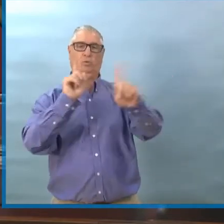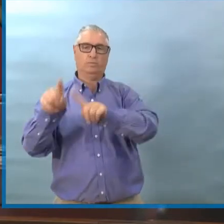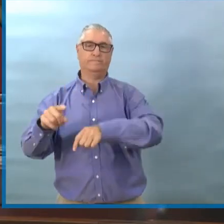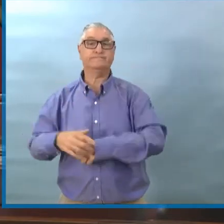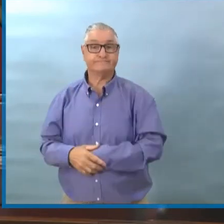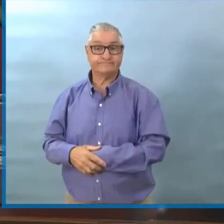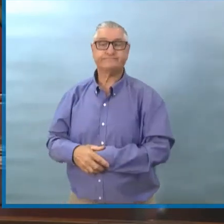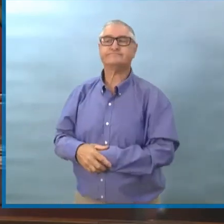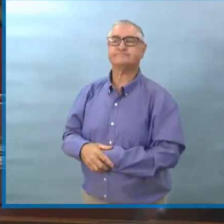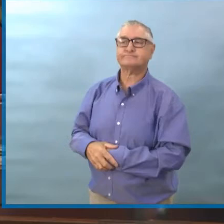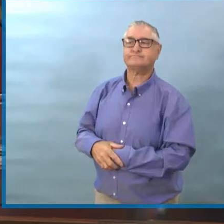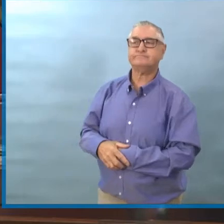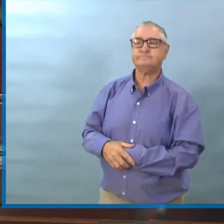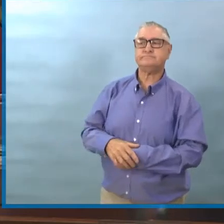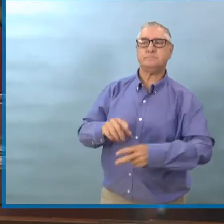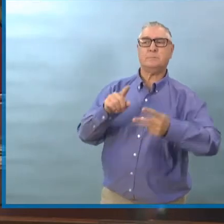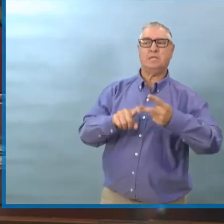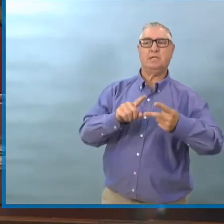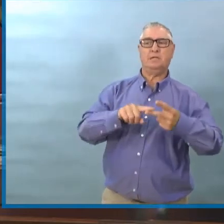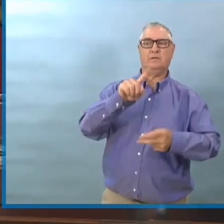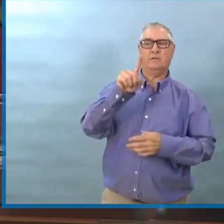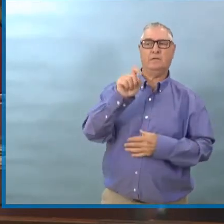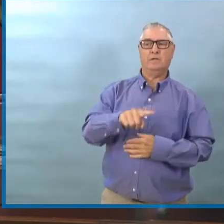Question inaudible.